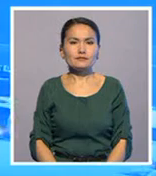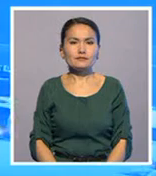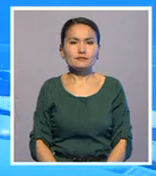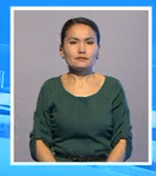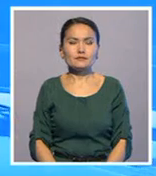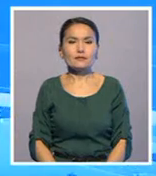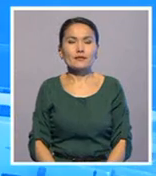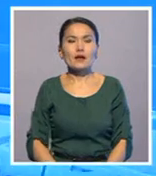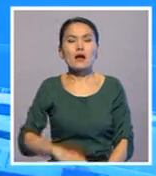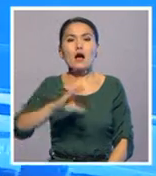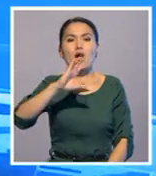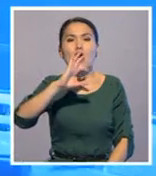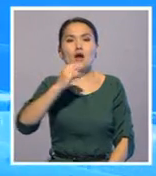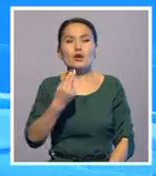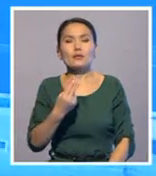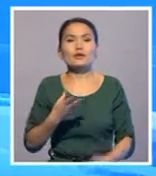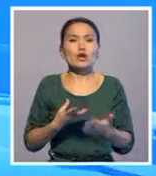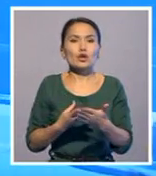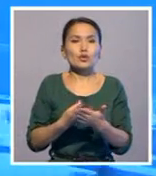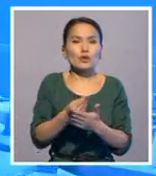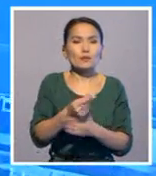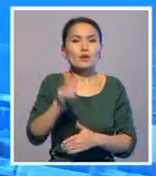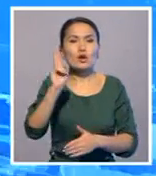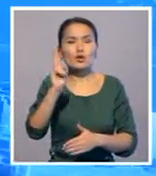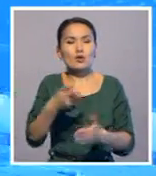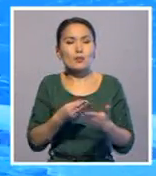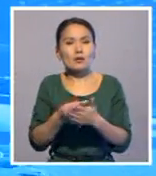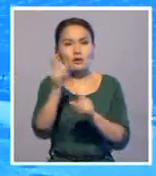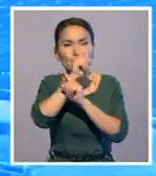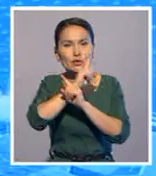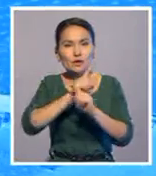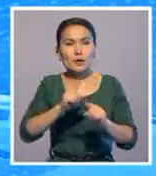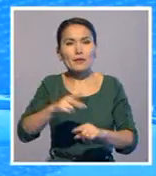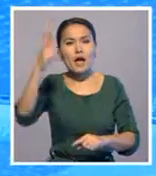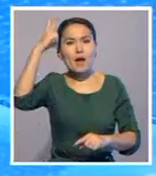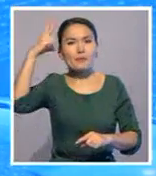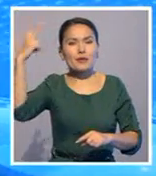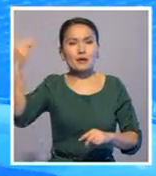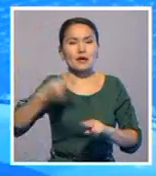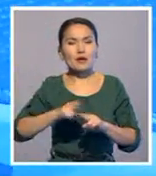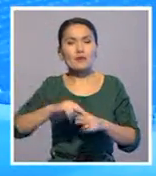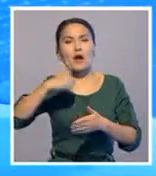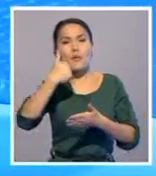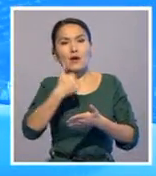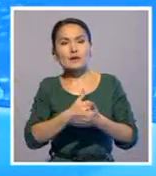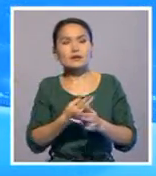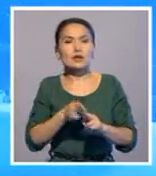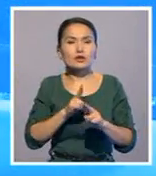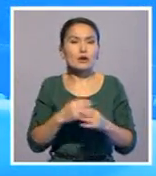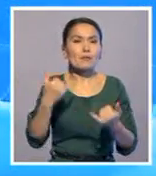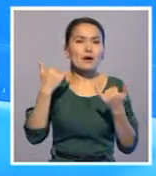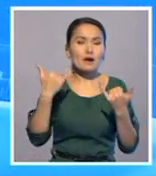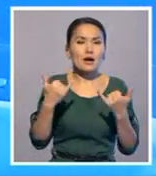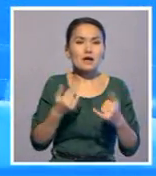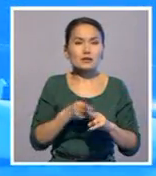Әліметтік төлемдерді қайтармасаңдар, қазаға ұшырайсыңдар. Белгия патчасы мен елдің бірғатар сайысаткер әкімдеріне осындай қоған